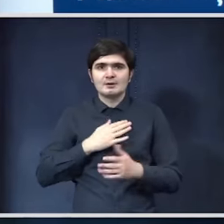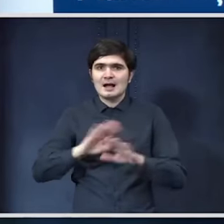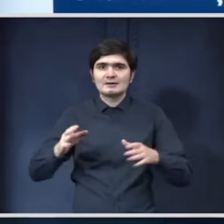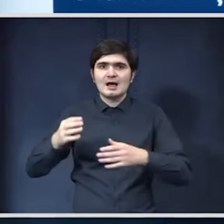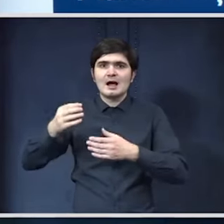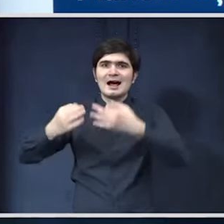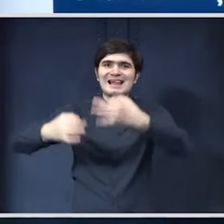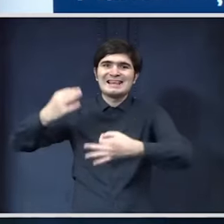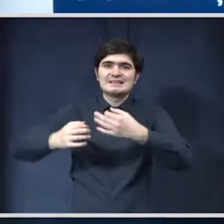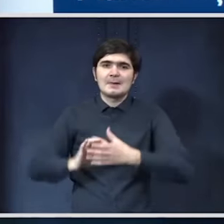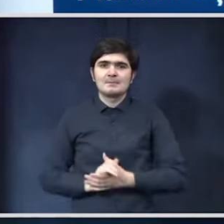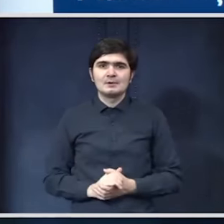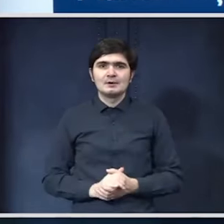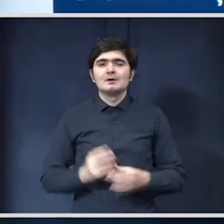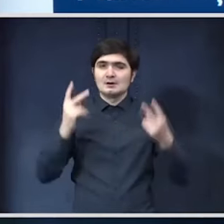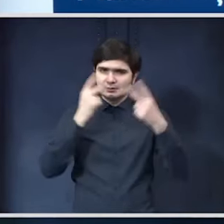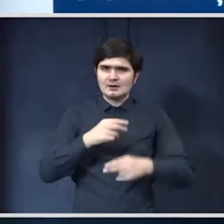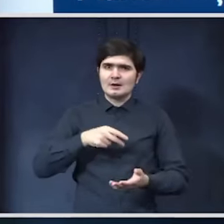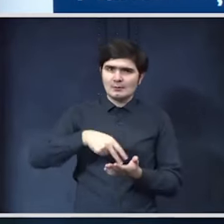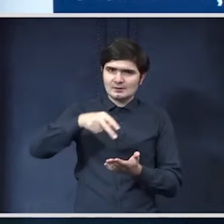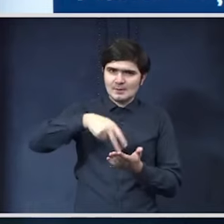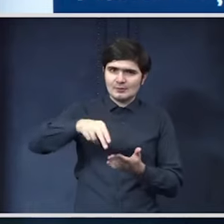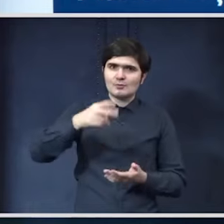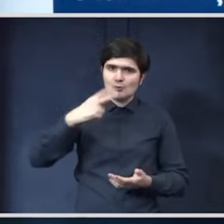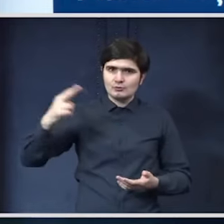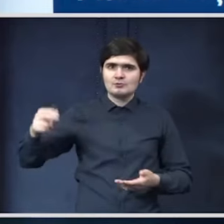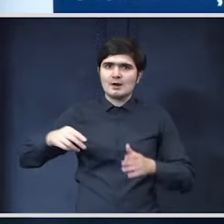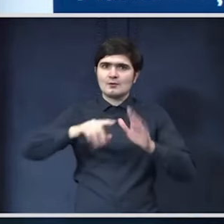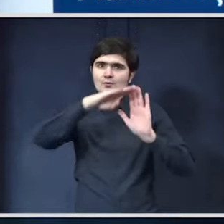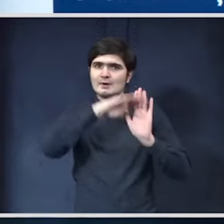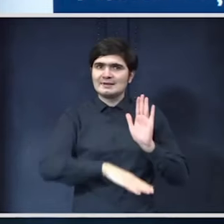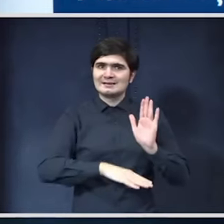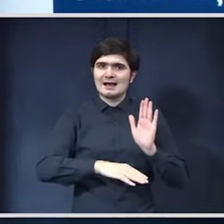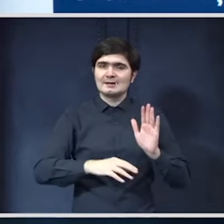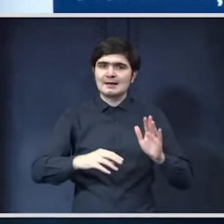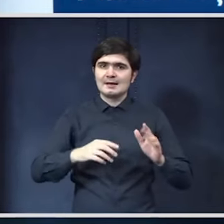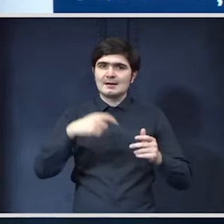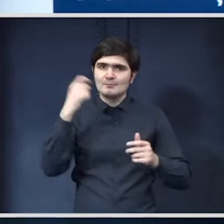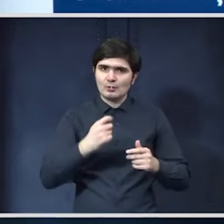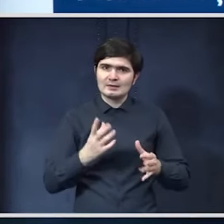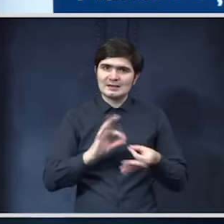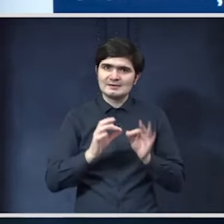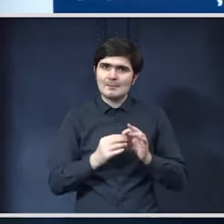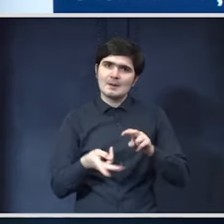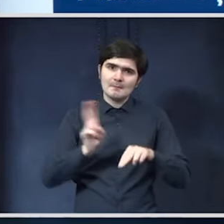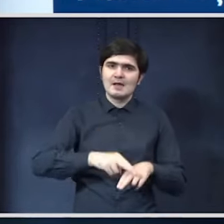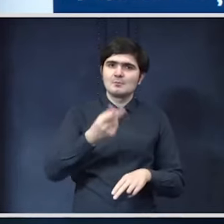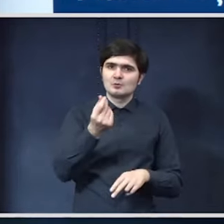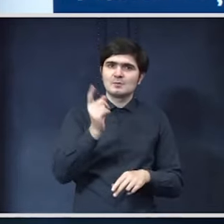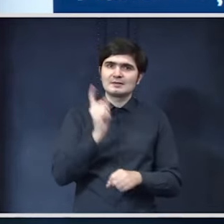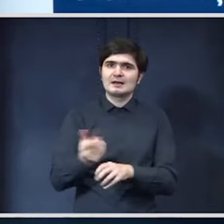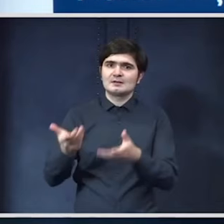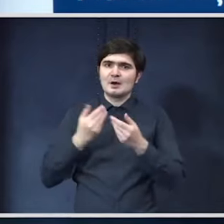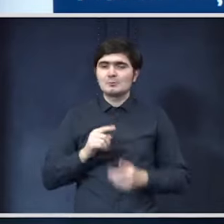acolo înțeleg că vom merge în continuare cu o listă de proiecte care înseamnă mai mulți bani decât ni sunt alocați